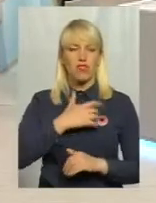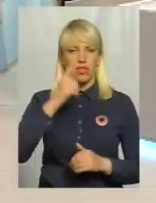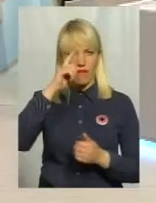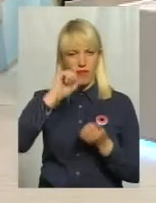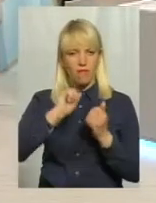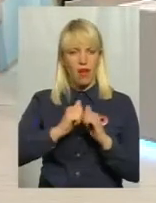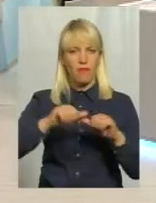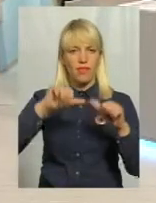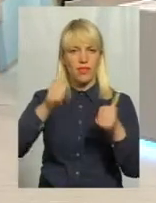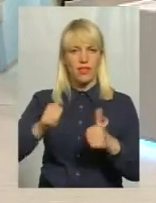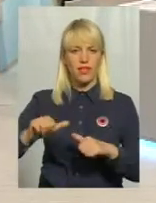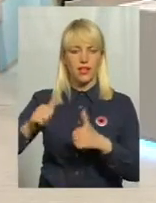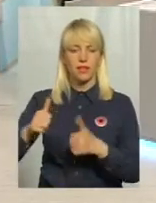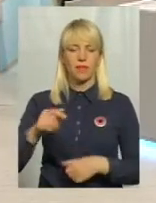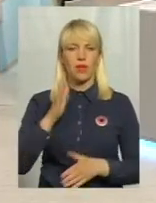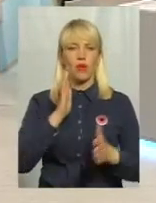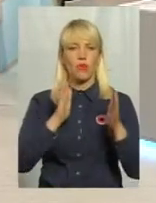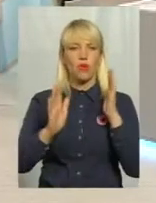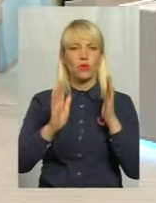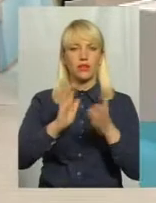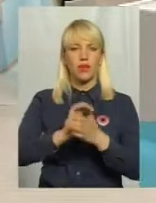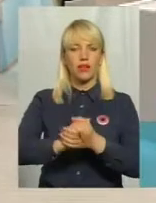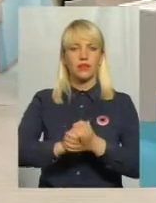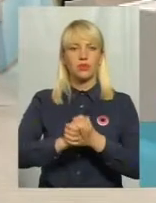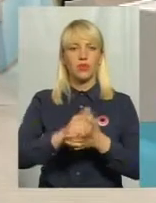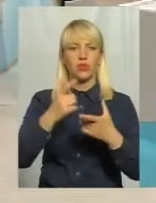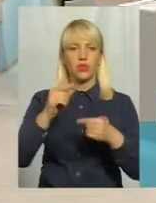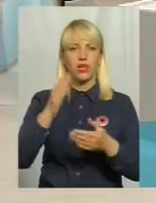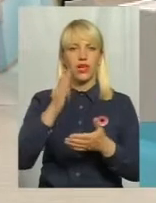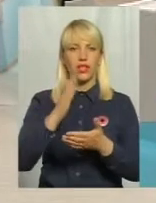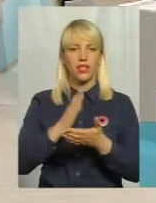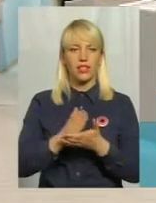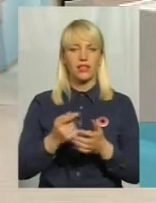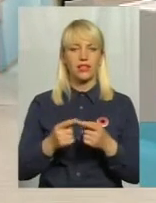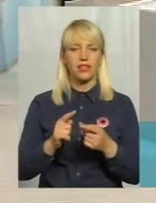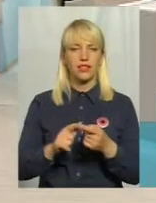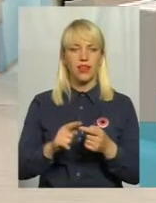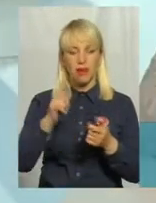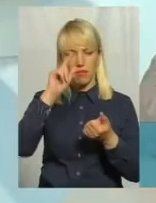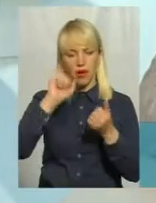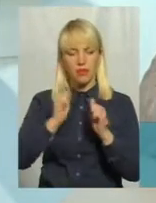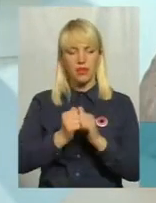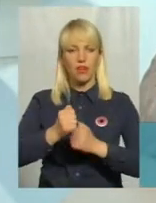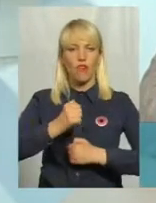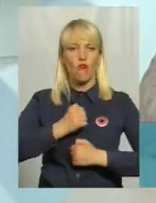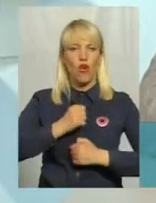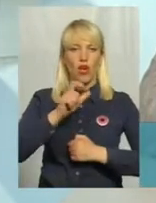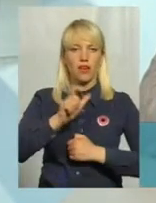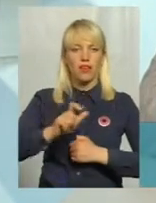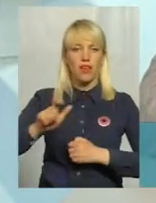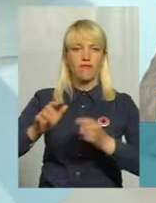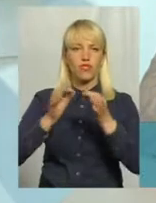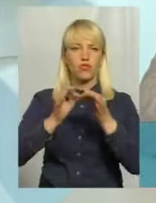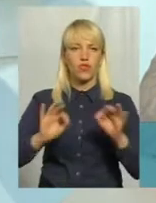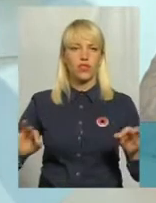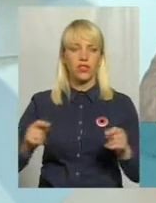Мікрорайон Проспекта Миру, де знаходиться пам'ятник війновизволителям, він дійсно відображає той